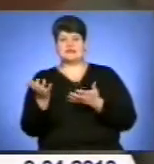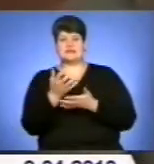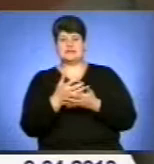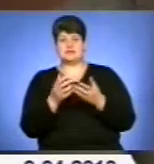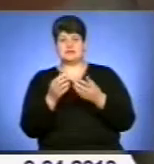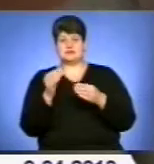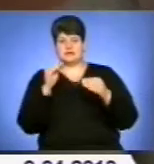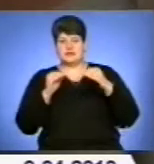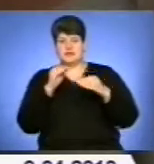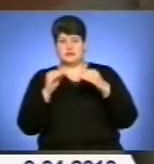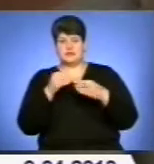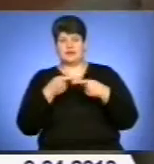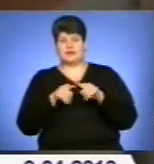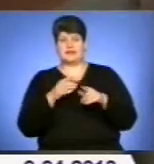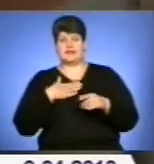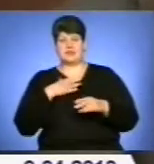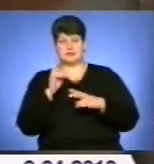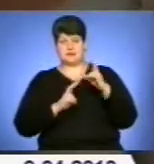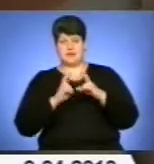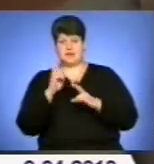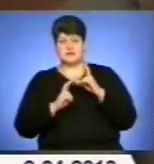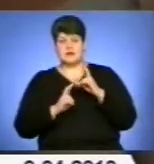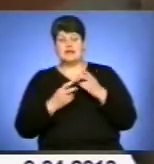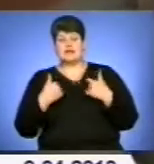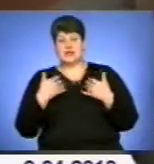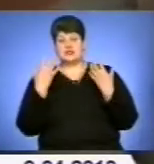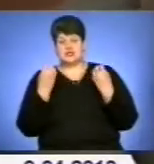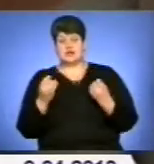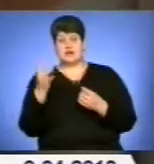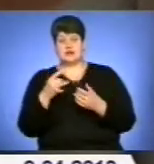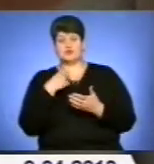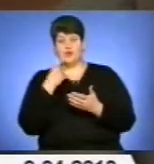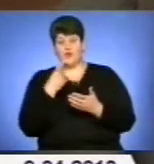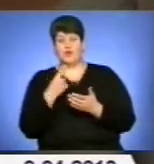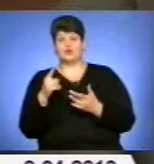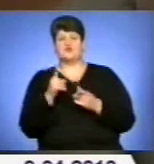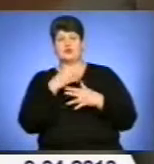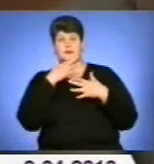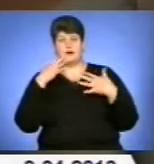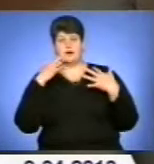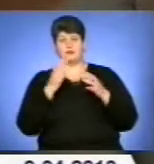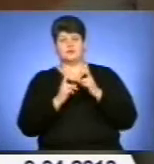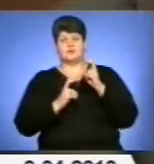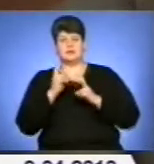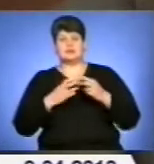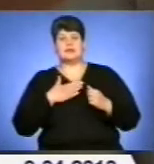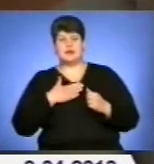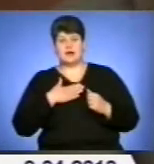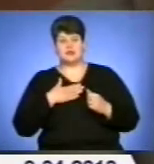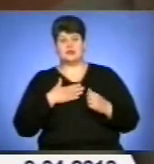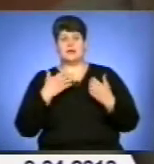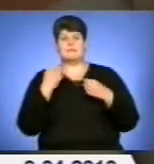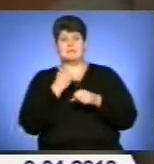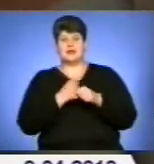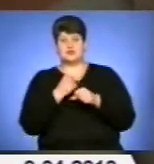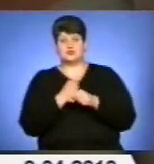на наших підприємствах. Я ще раз говорю задоволенням, що ряд підприємств наших працюють по